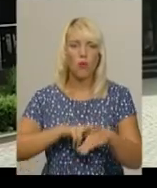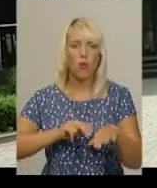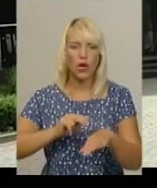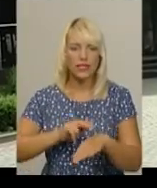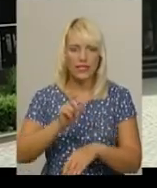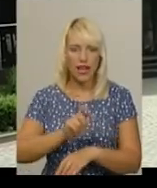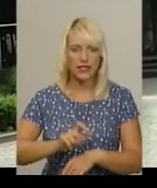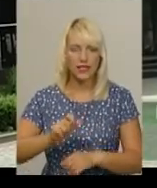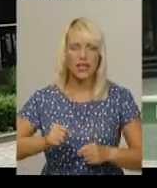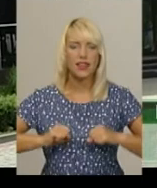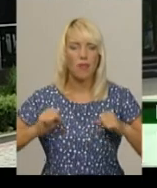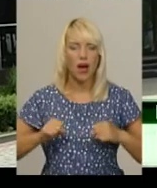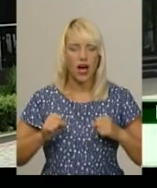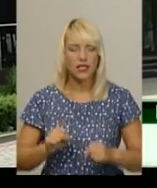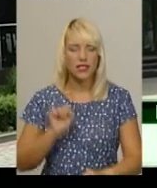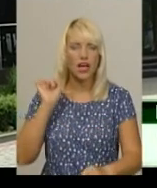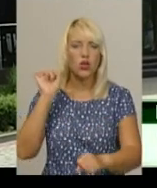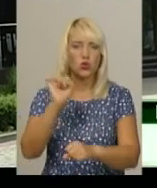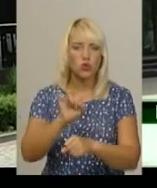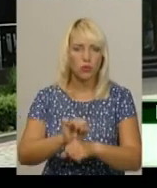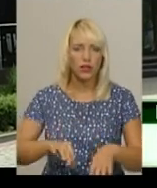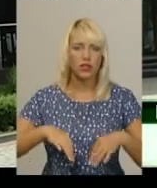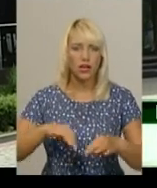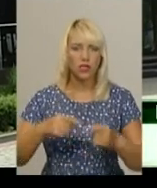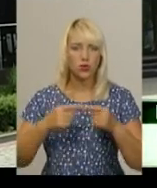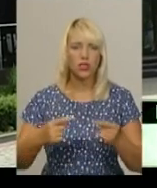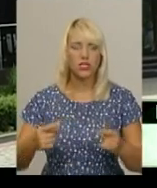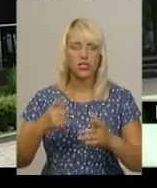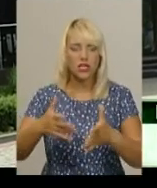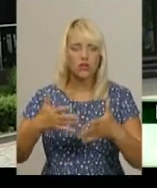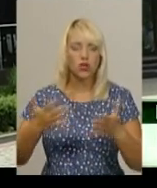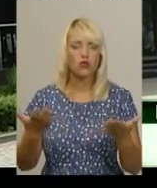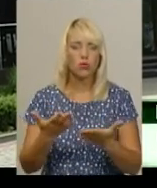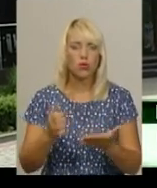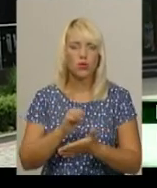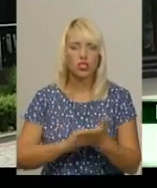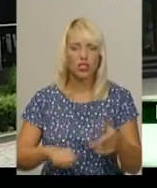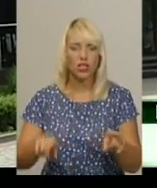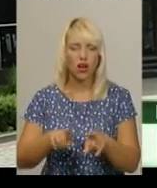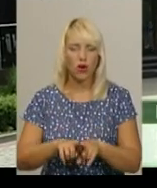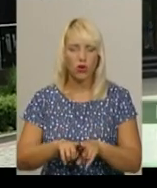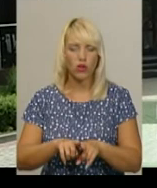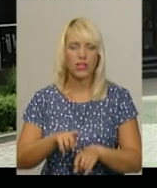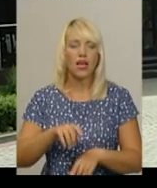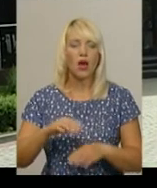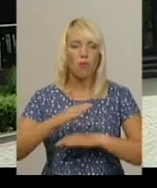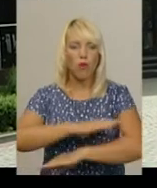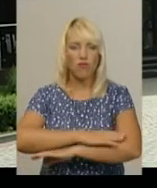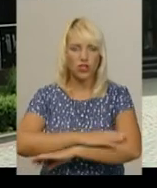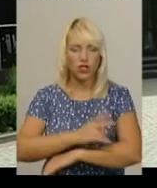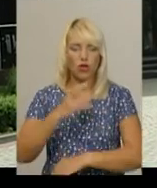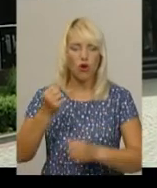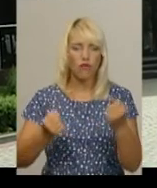Поліцейські намагалися зупинити транспортний засіб, щоб з'ясувати, в чому причина такої поведінки, але водій проігнорував вимогу про